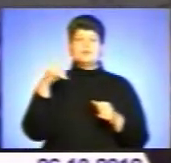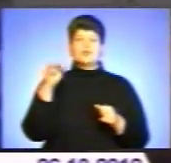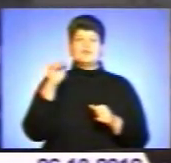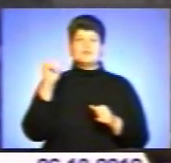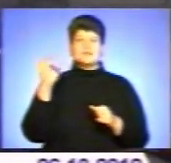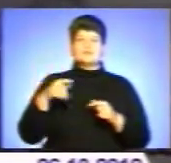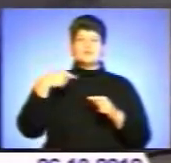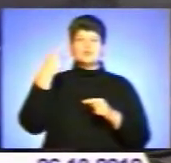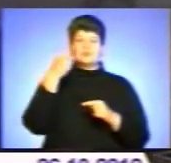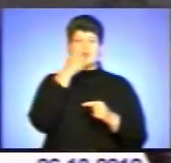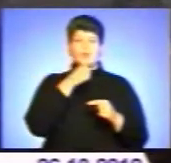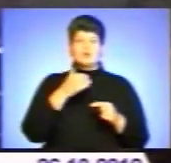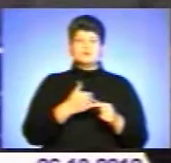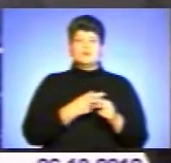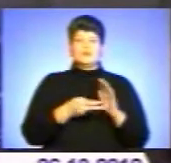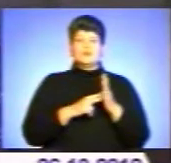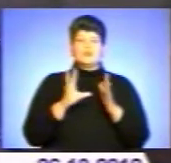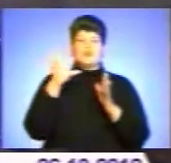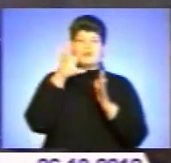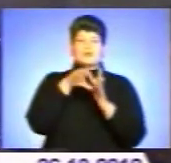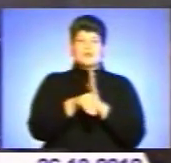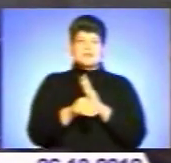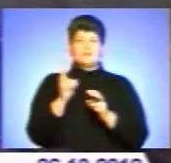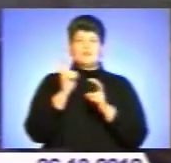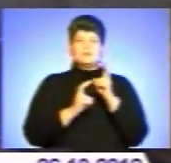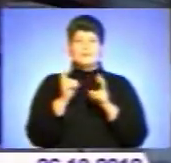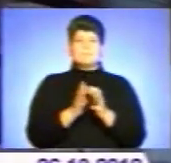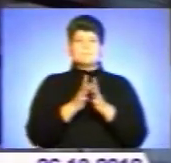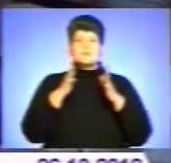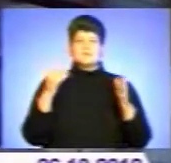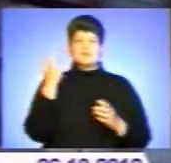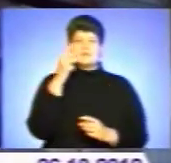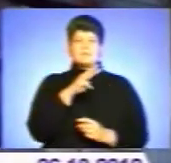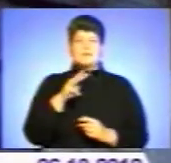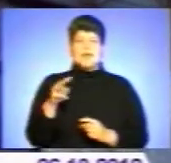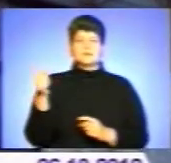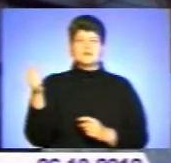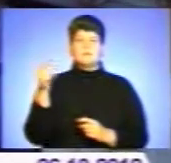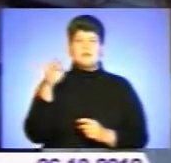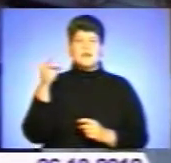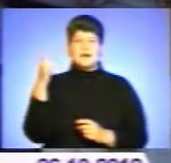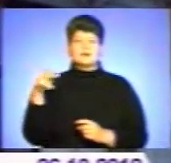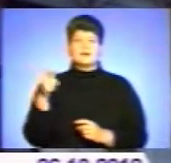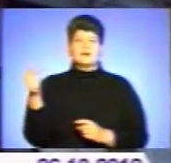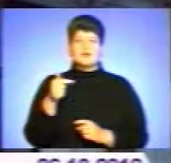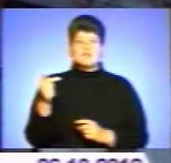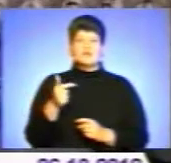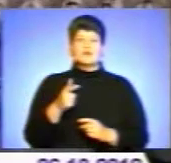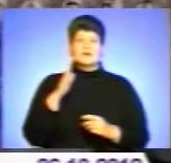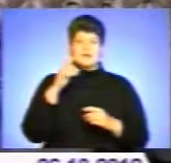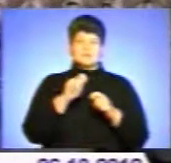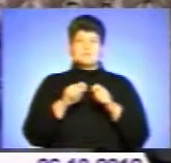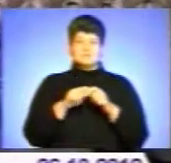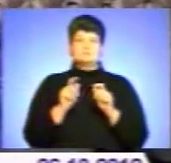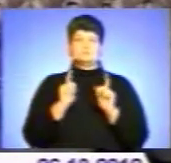наступному році планує вкласти в підприємства азотної хімії понад мільярд гривень. Аграрні експерти згодні з прогнозами хіміків